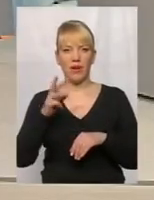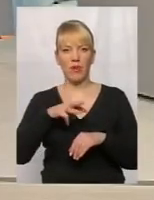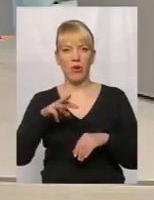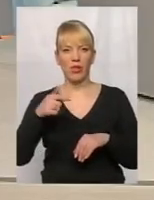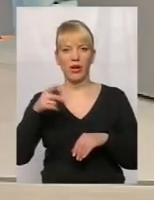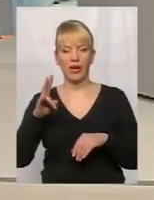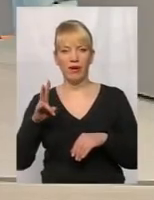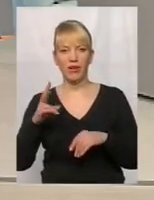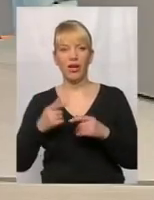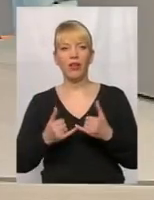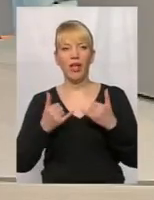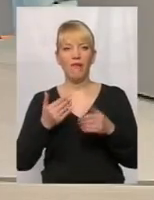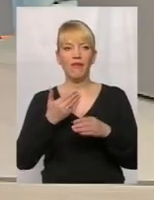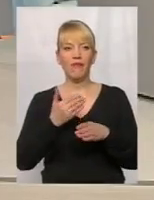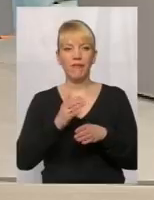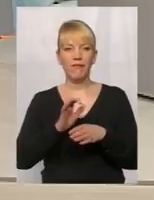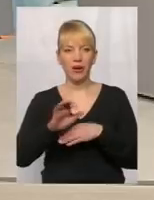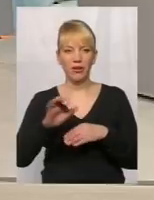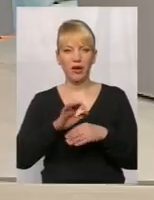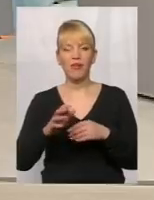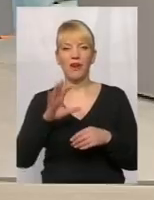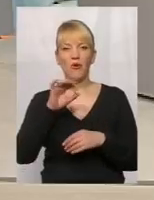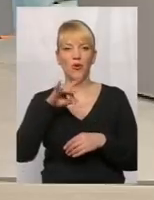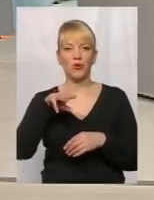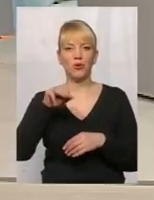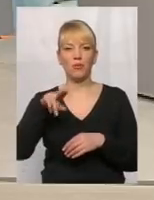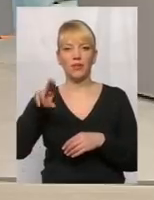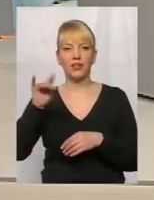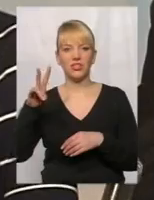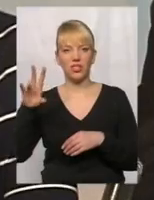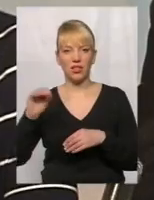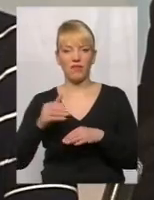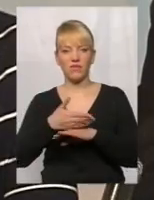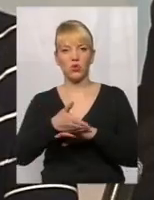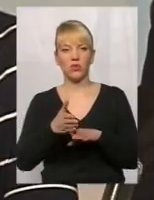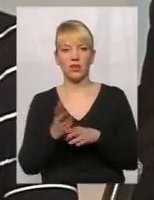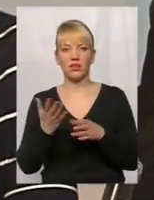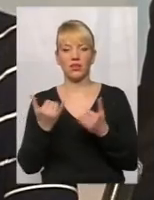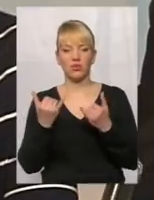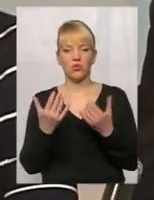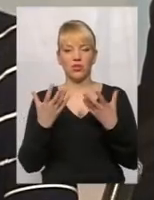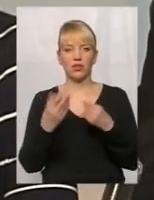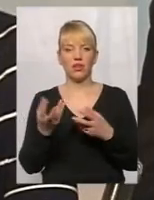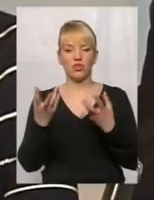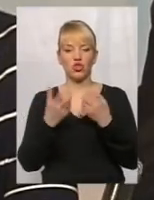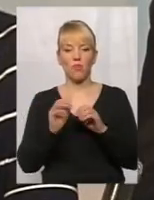для виготовлення ортопедичного звіття, яке на сьогоднішній день практично змонтовано і може бути